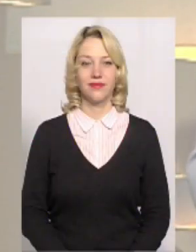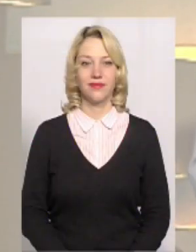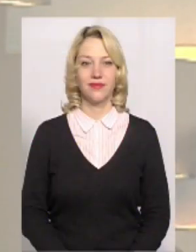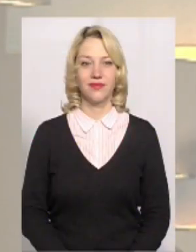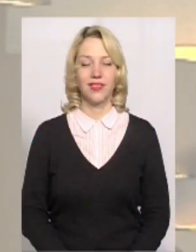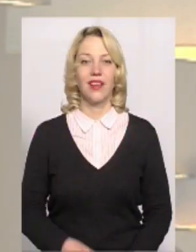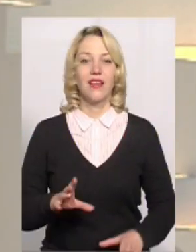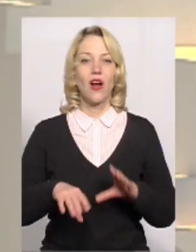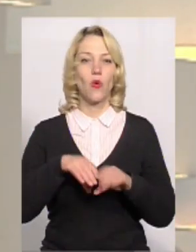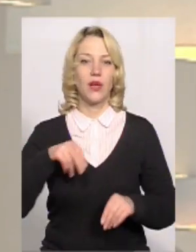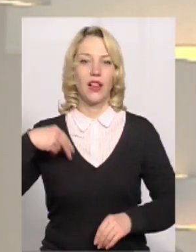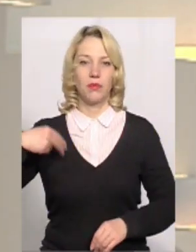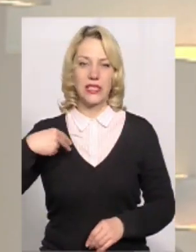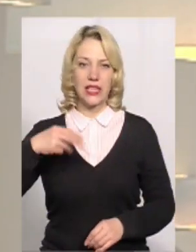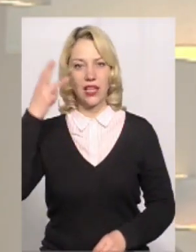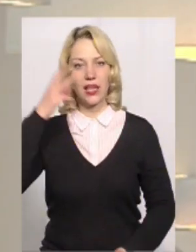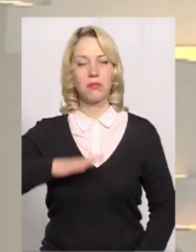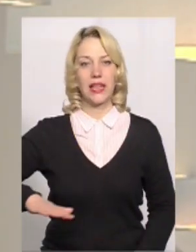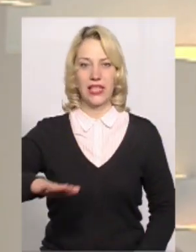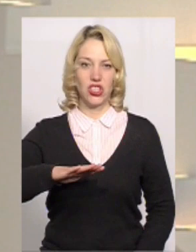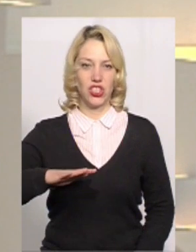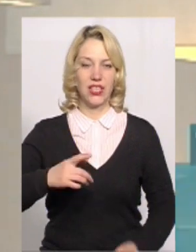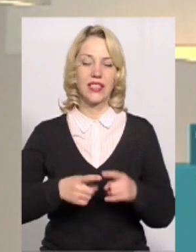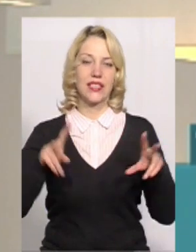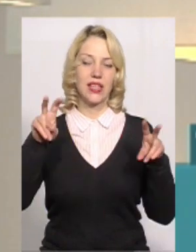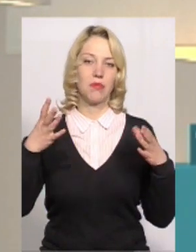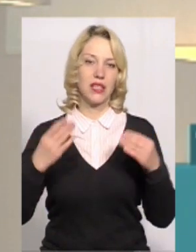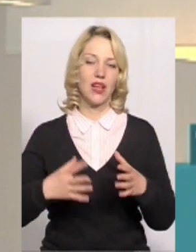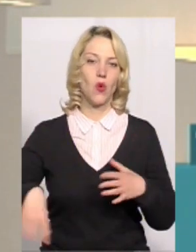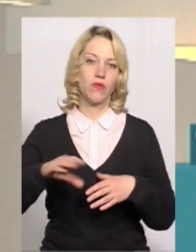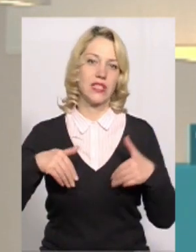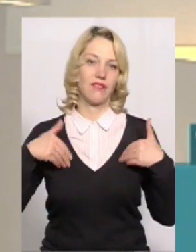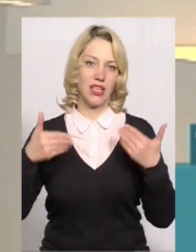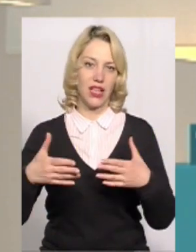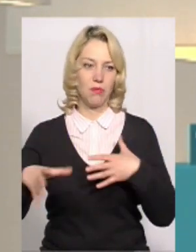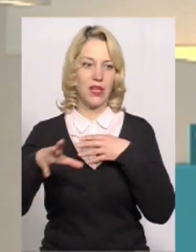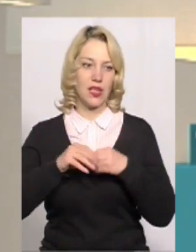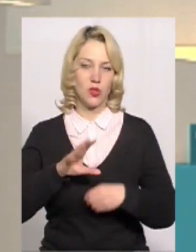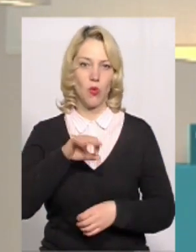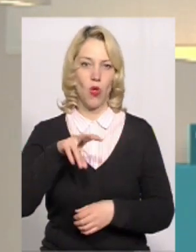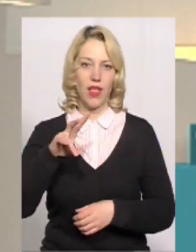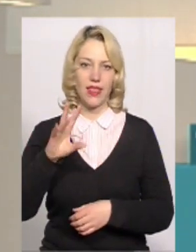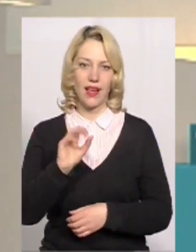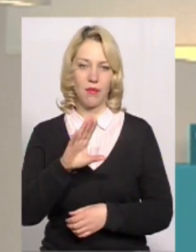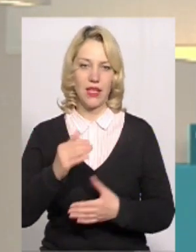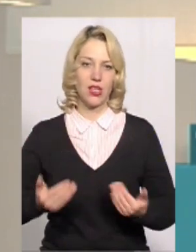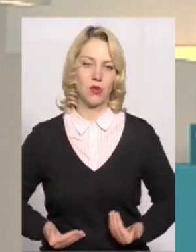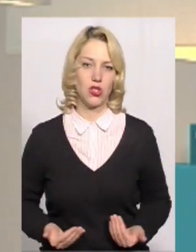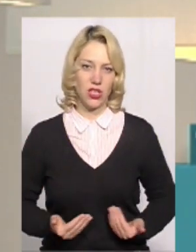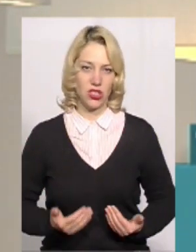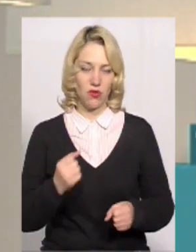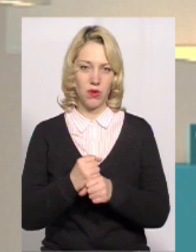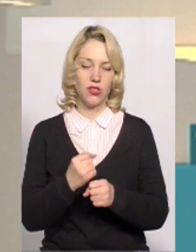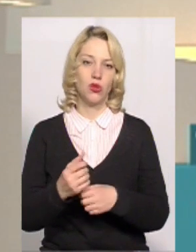Як обирає президента Хмельниччина? Це тема дня, усіх вітаємо. Ми з Оксаною Фіновською працюємо для вас наживо.